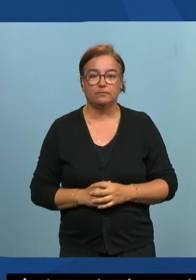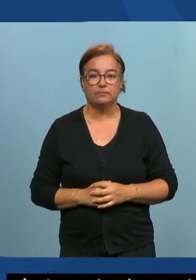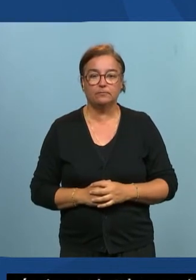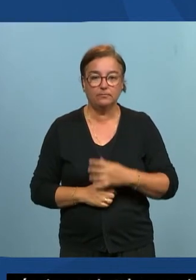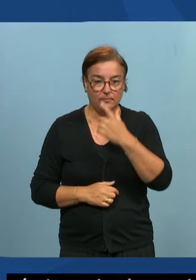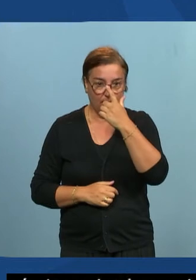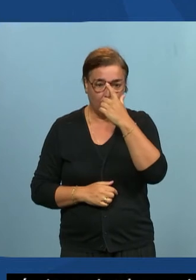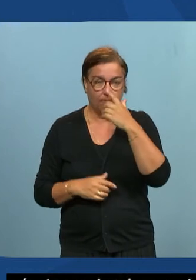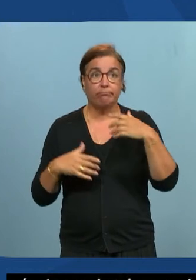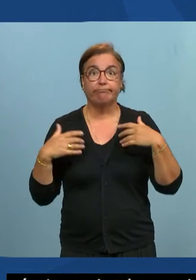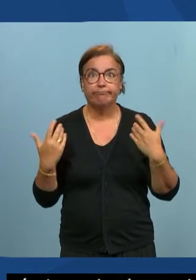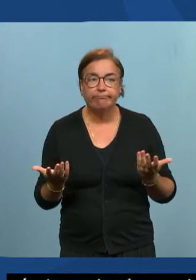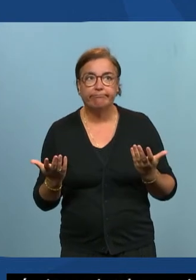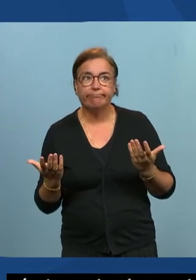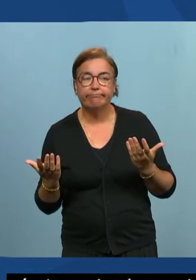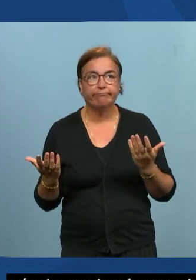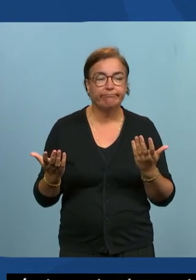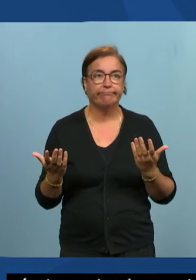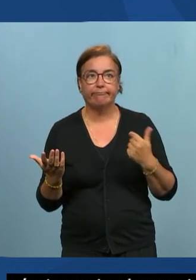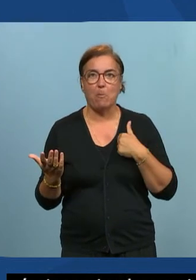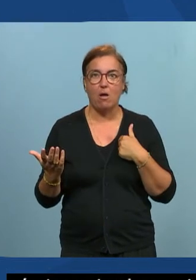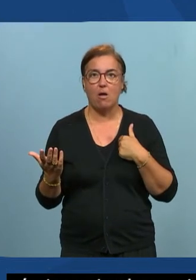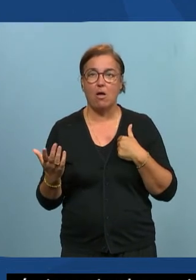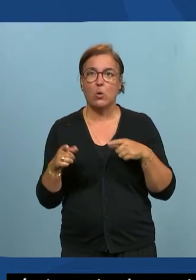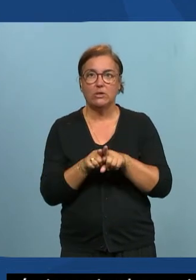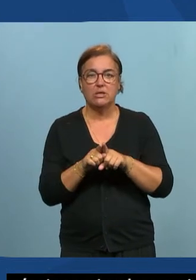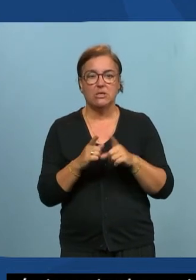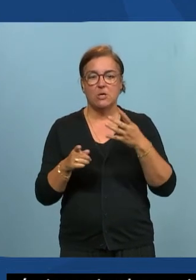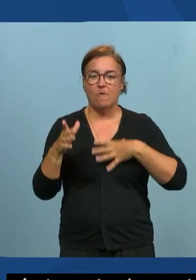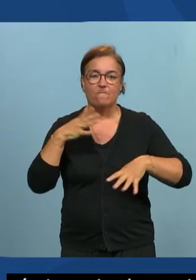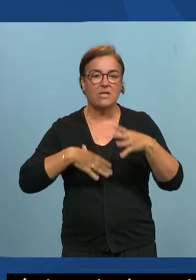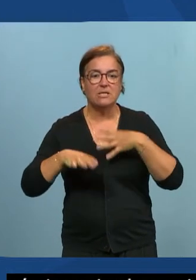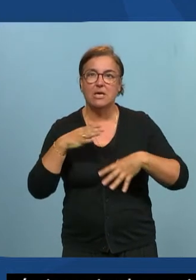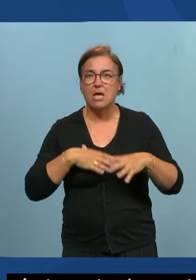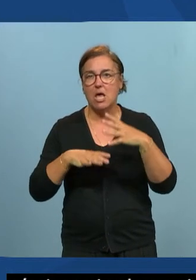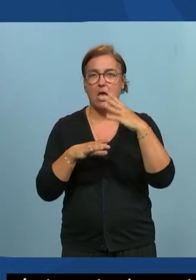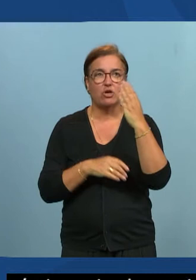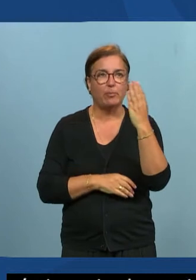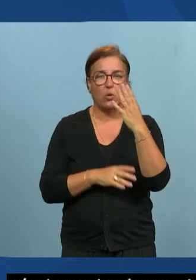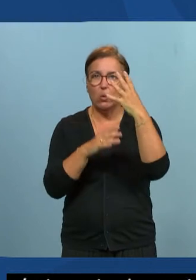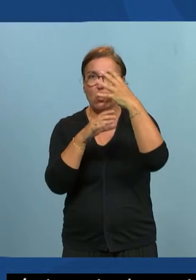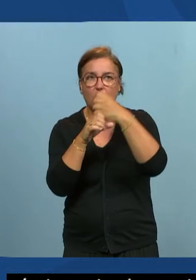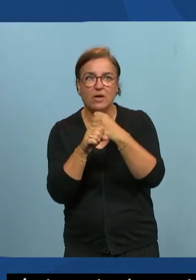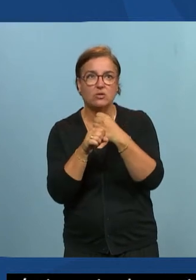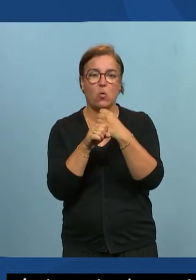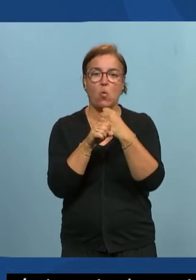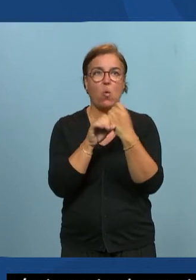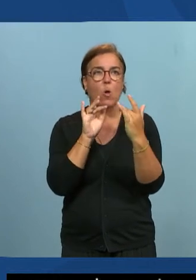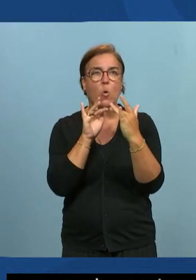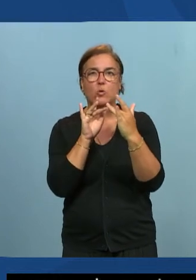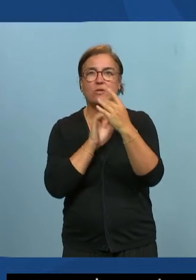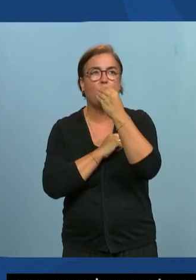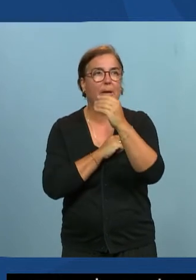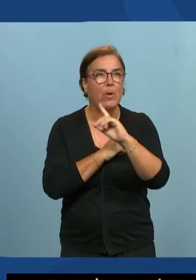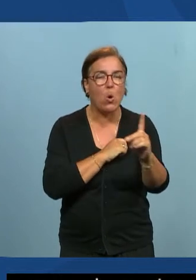au bout d'un certain temps j'étais en plus fatiguée parce qu'il fallait se concentrer il y avait des mauvaises connections des